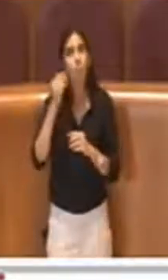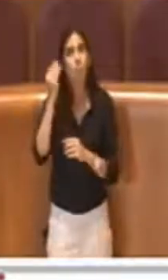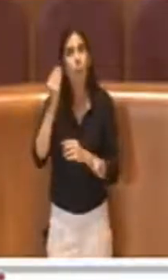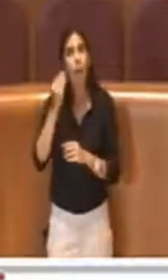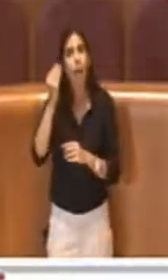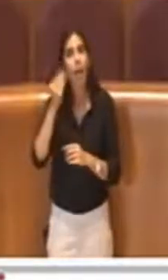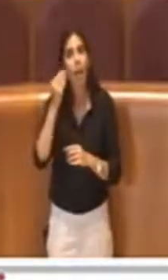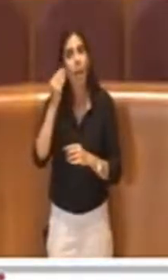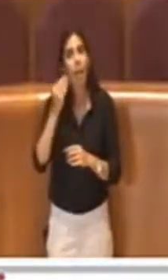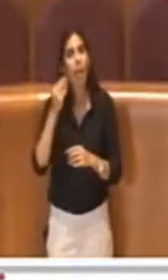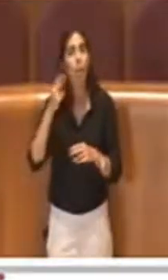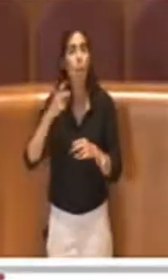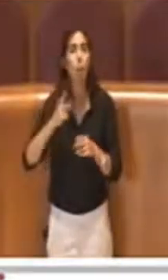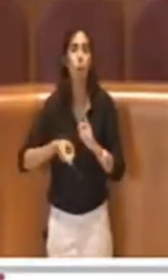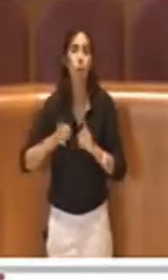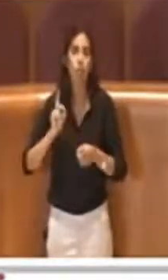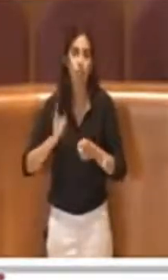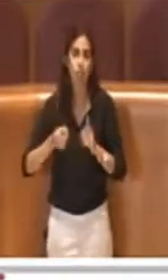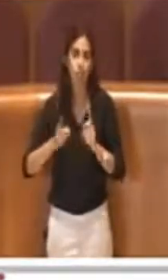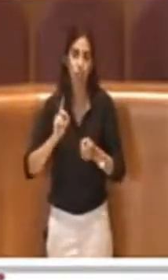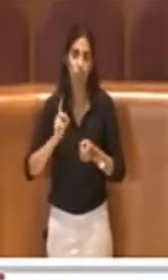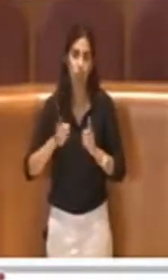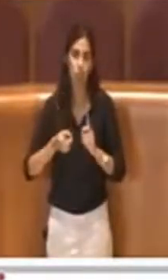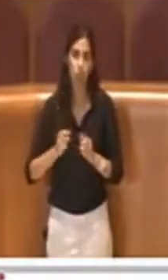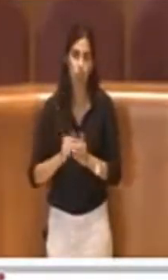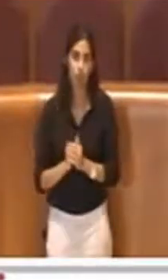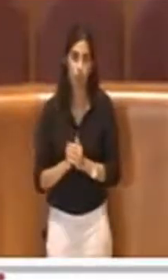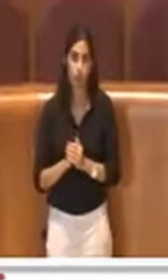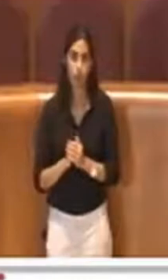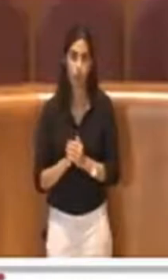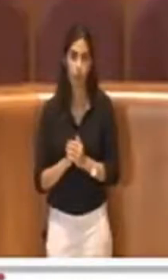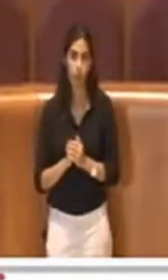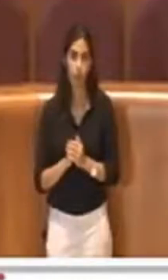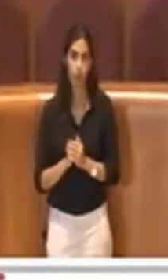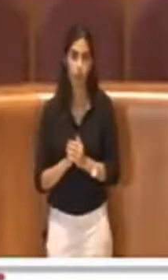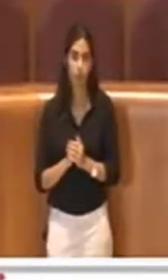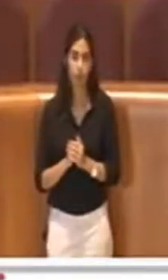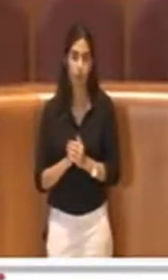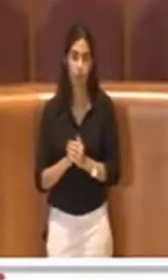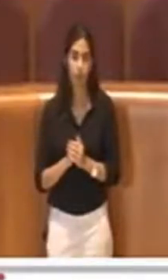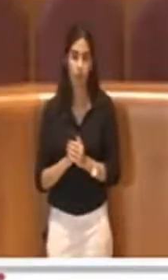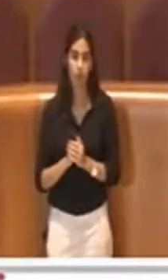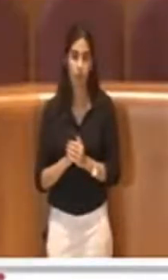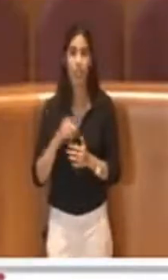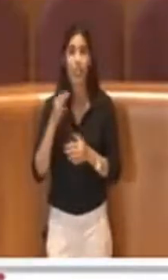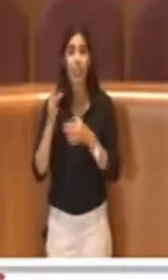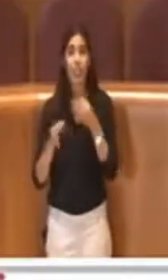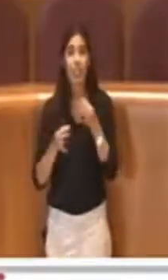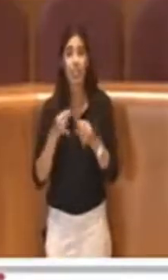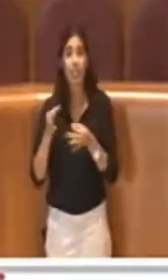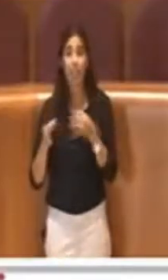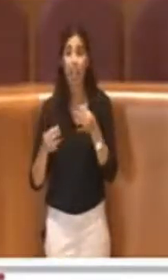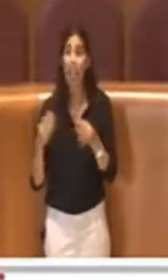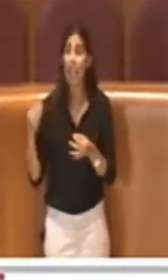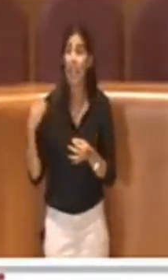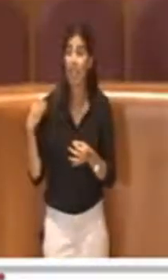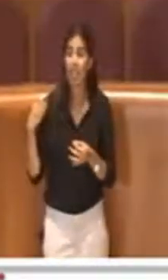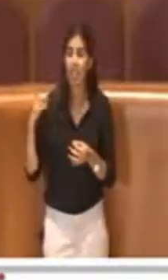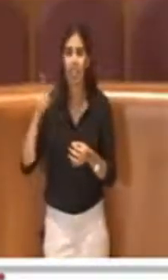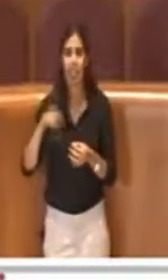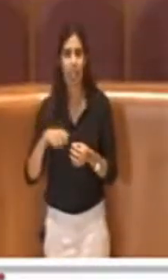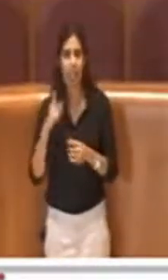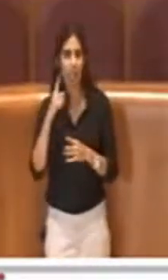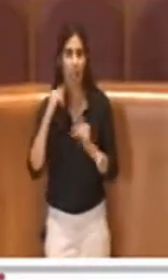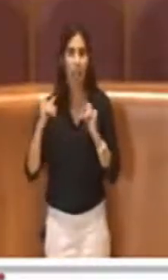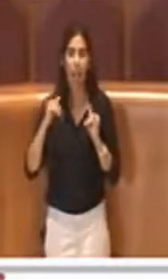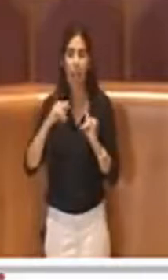accogliamo le richieste e come dicevo anche il grido di allarme e